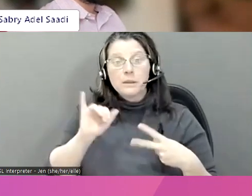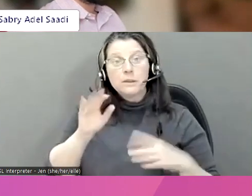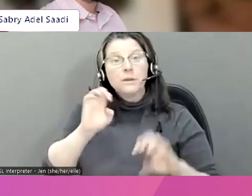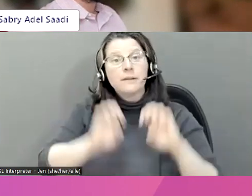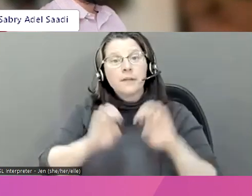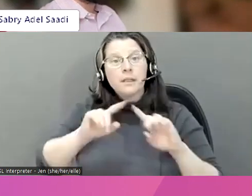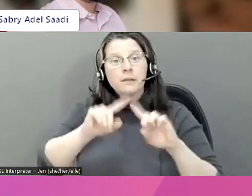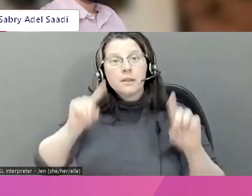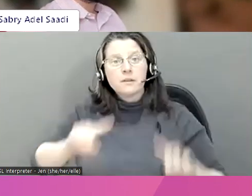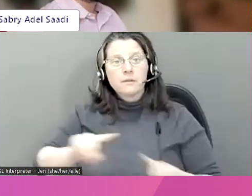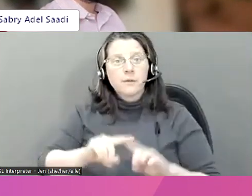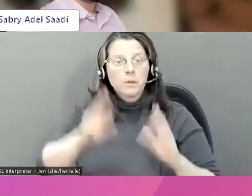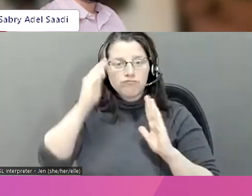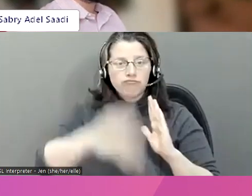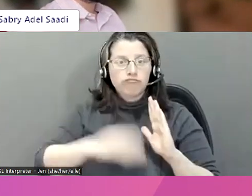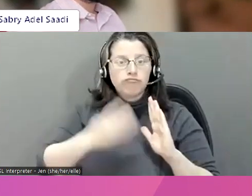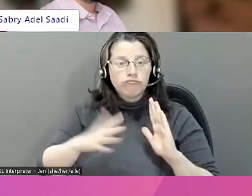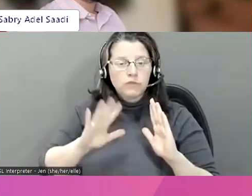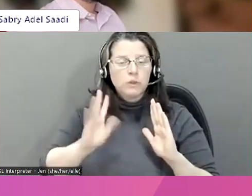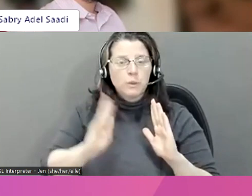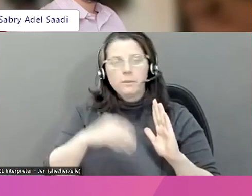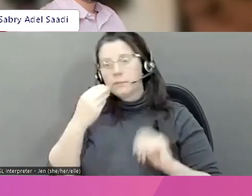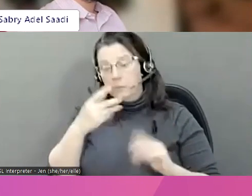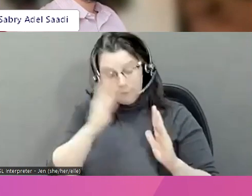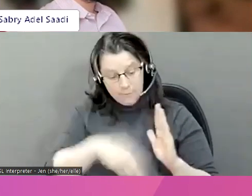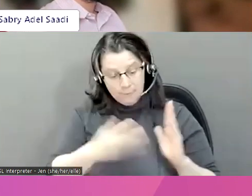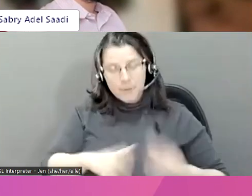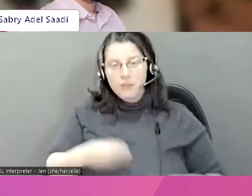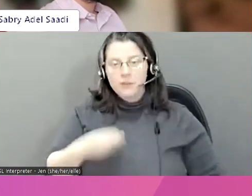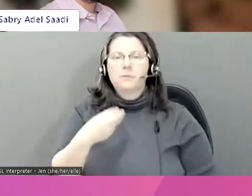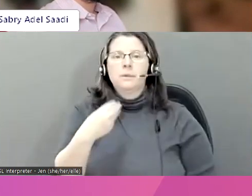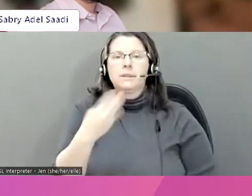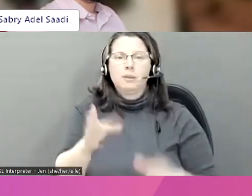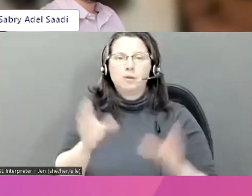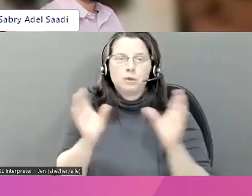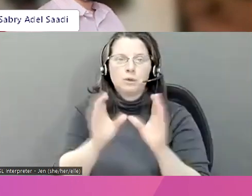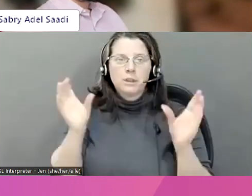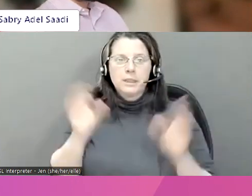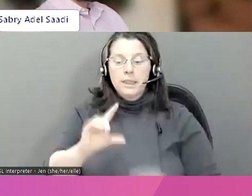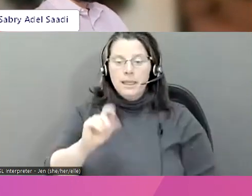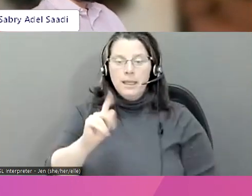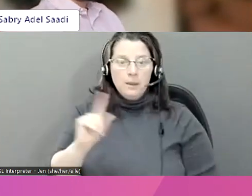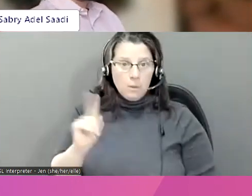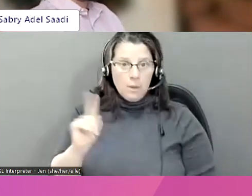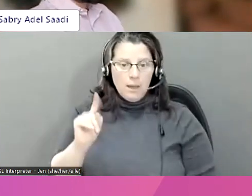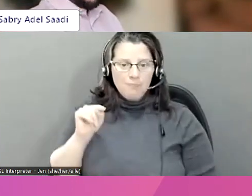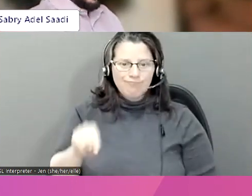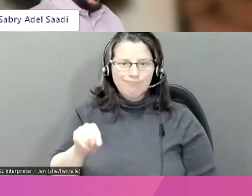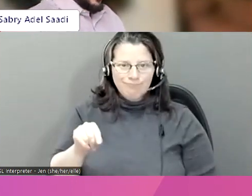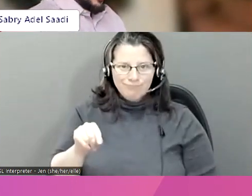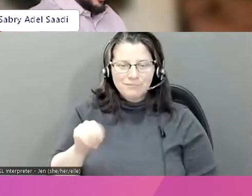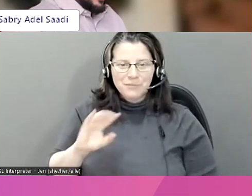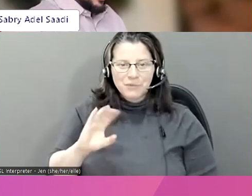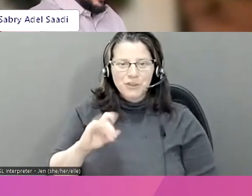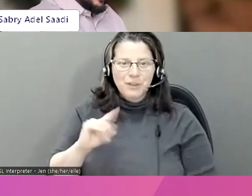également. N'oubliez pas de prendre un moment de répondre au sondage. Le lien sera partagé dans le furteur.